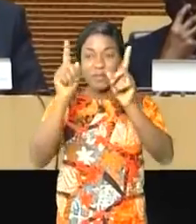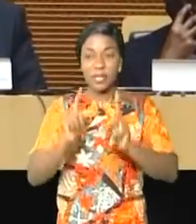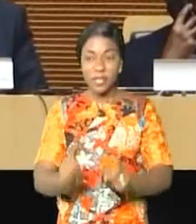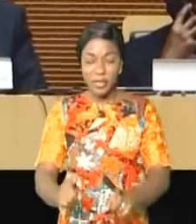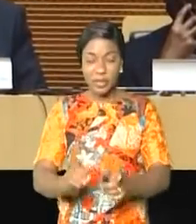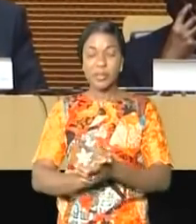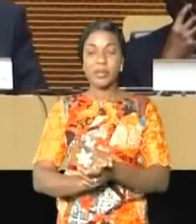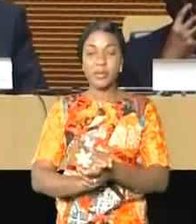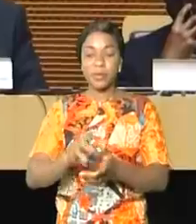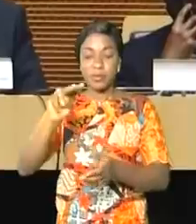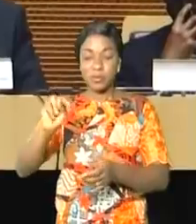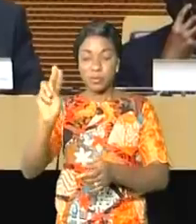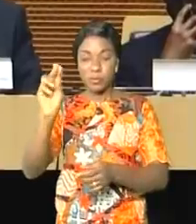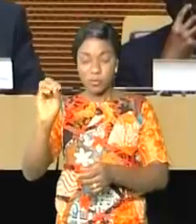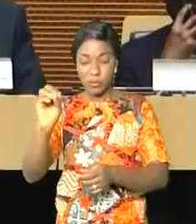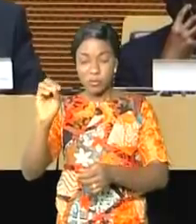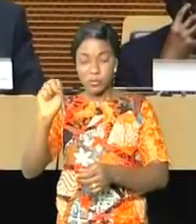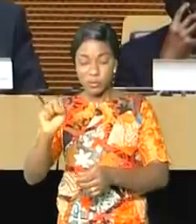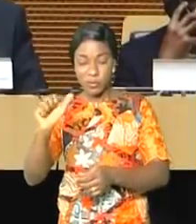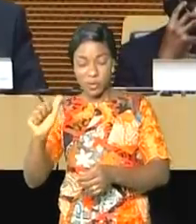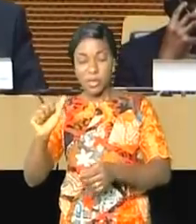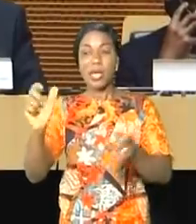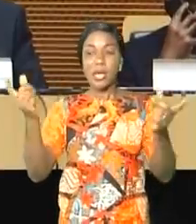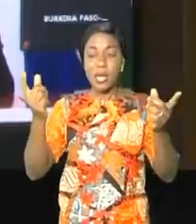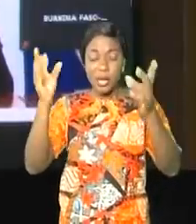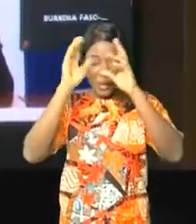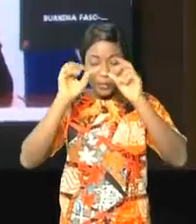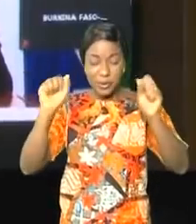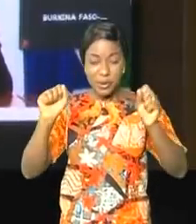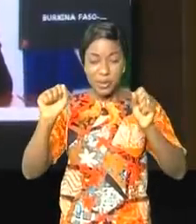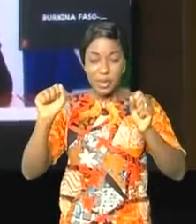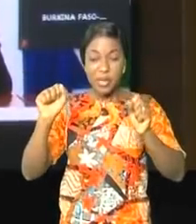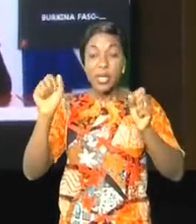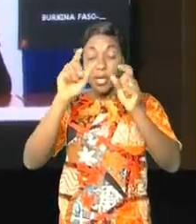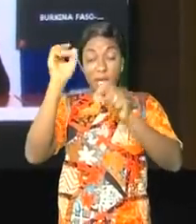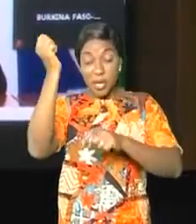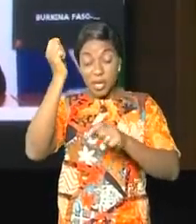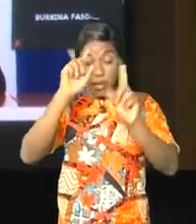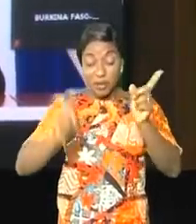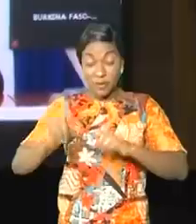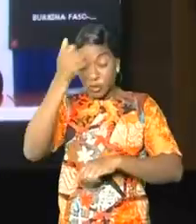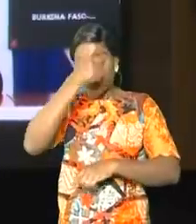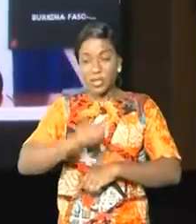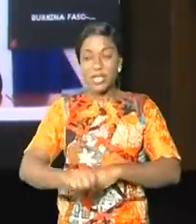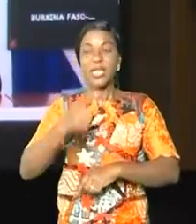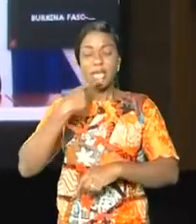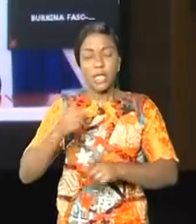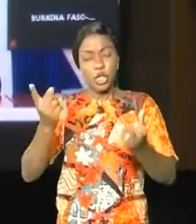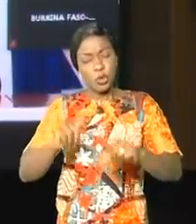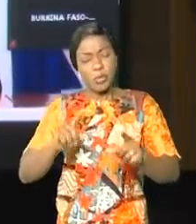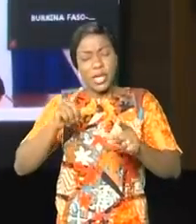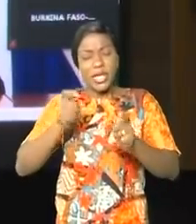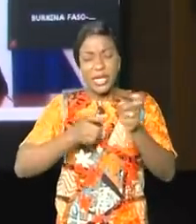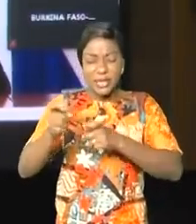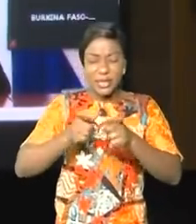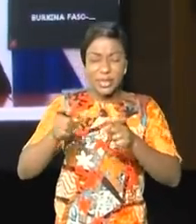Moussa Fakir Mahamat. Dans son adresse, le président sud-africain a fait le bilan de sa présidence, intervenu dans